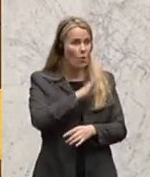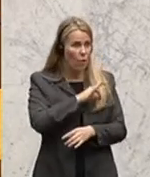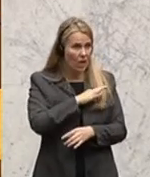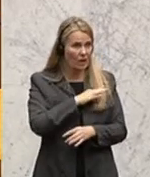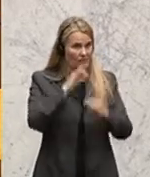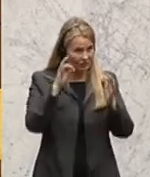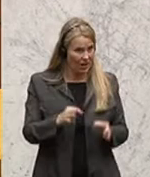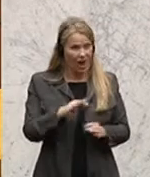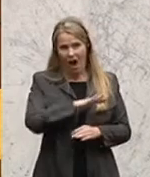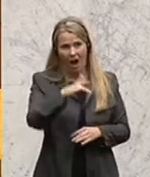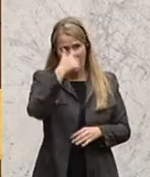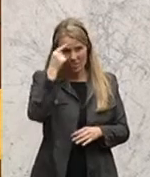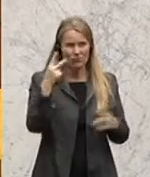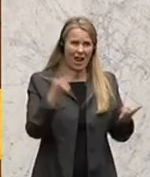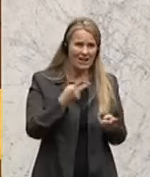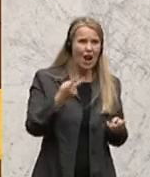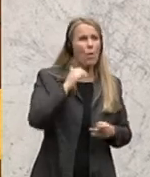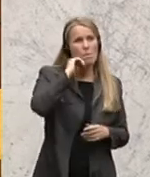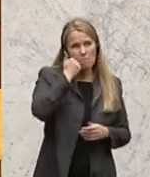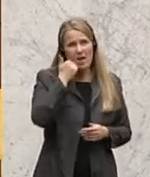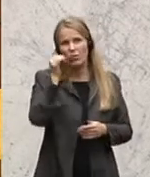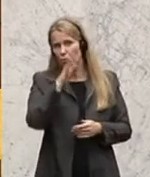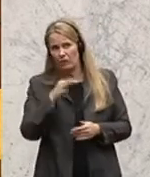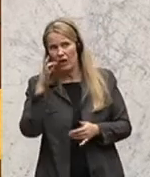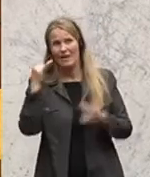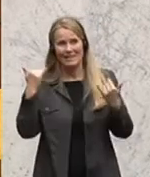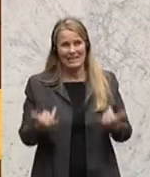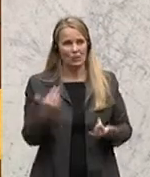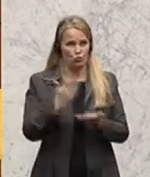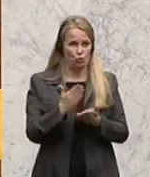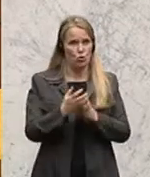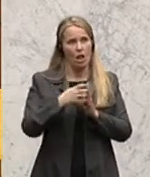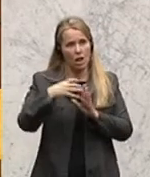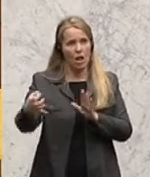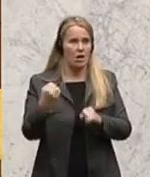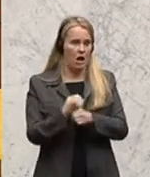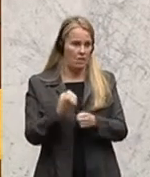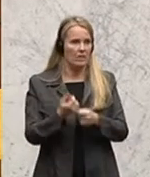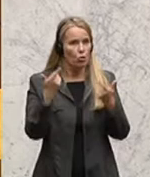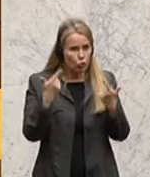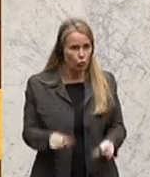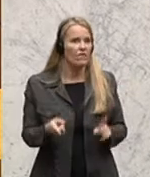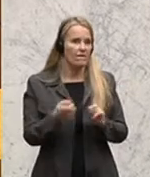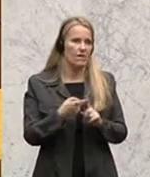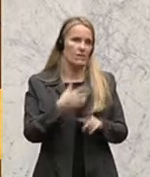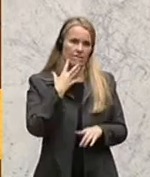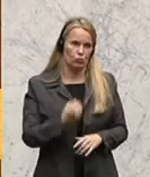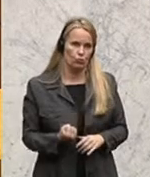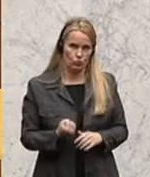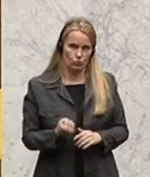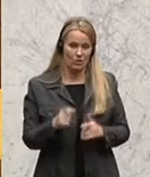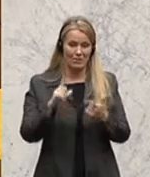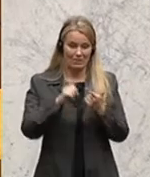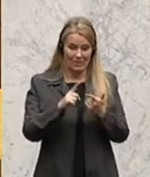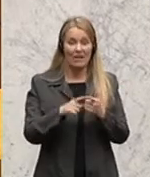dass all jene Menschen, wurscht ob Mandel oder Weiberl, schon jetzt länger arbeiten dürfen, wenn sie wollen. Und das Zweite ist,